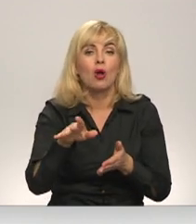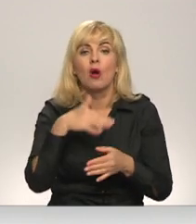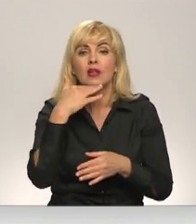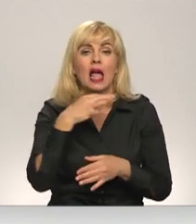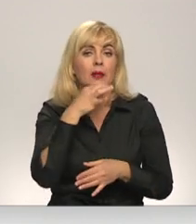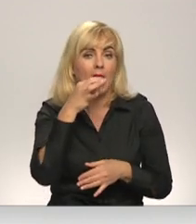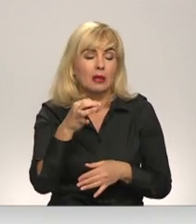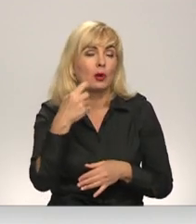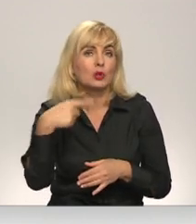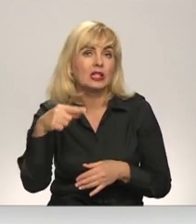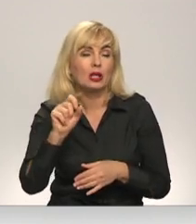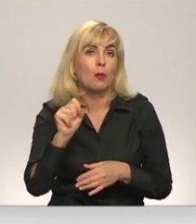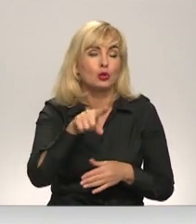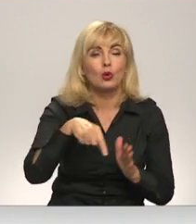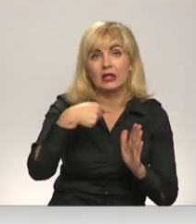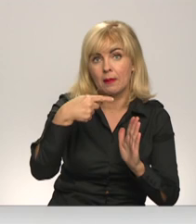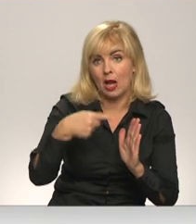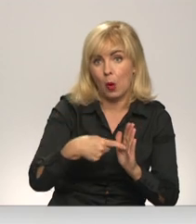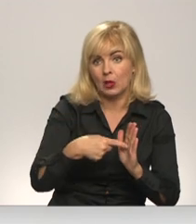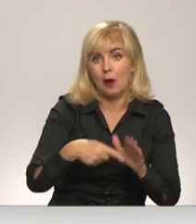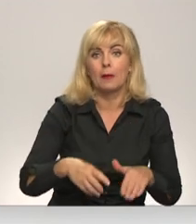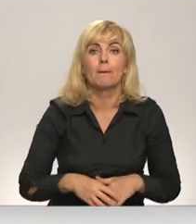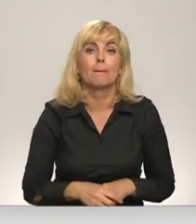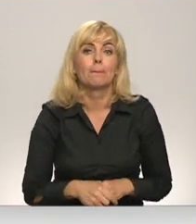saistītiem jautājumiem. Mārs Klūg, Latvijas televīzija.